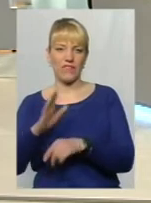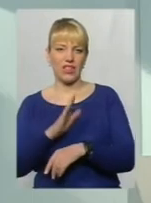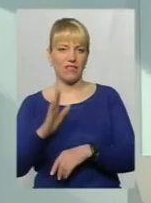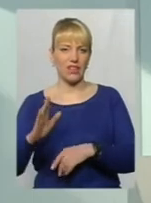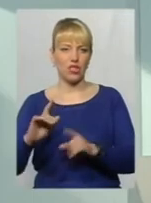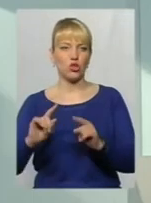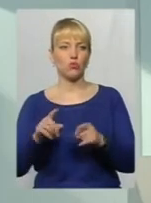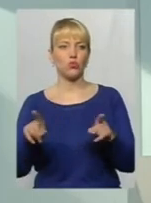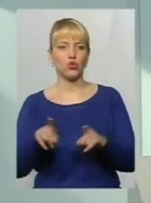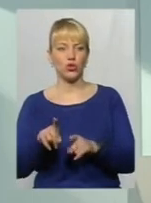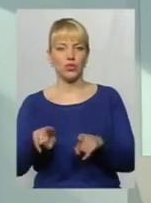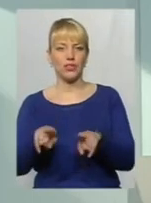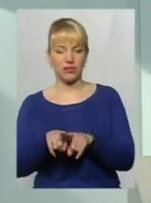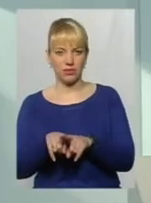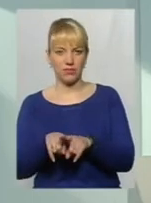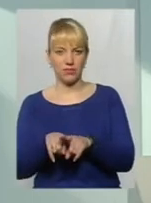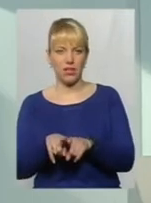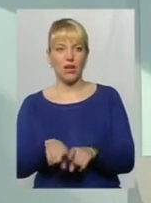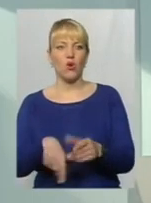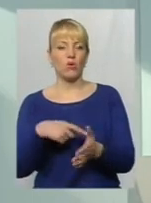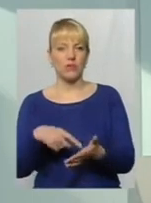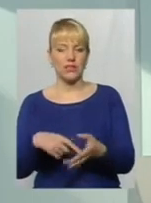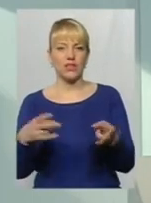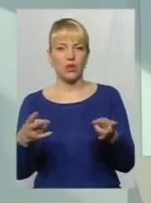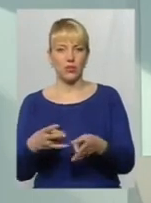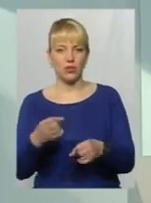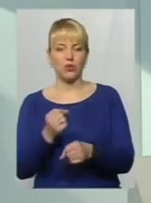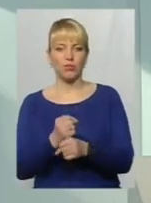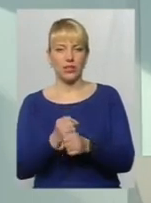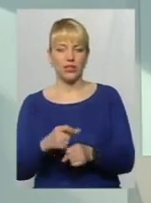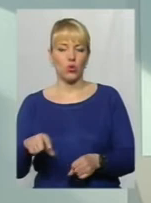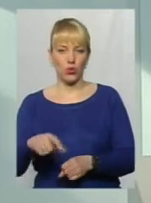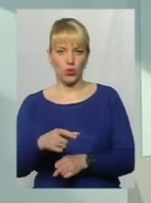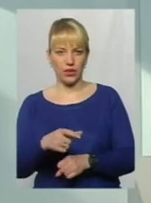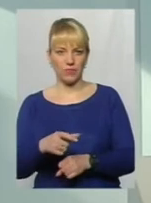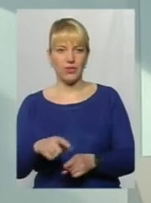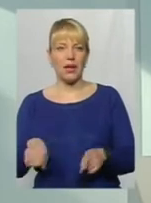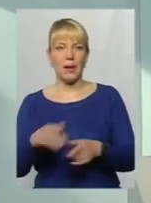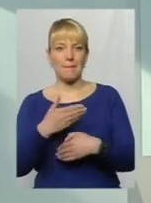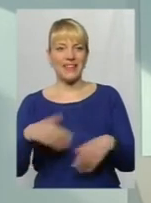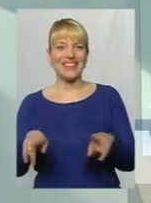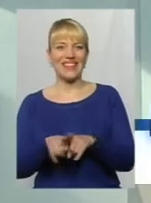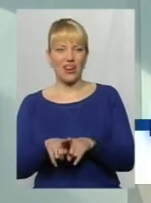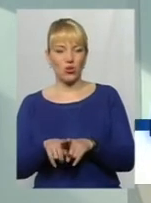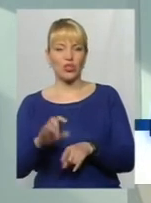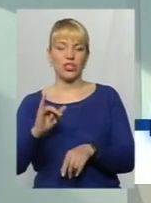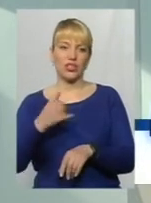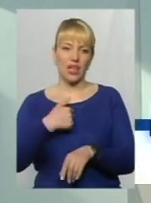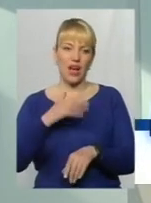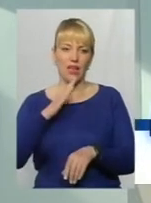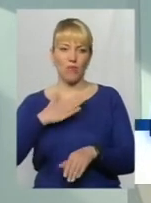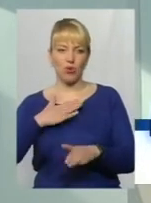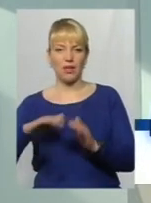тому що так в місті необхідно робити дороги. Ми також, і я, і мої